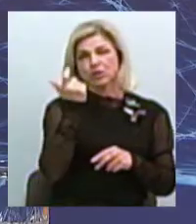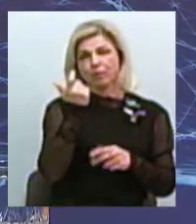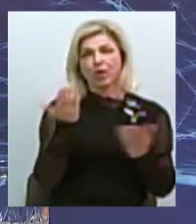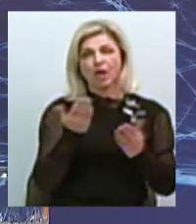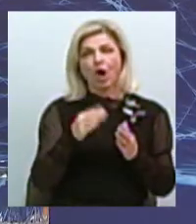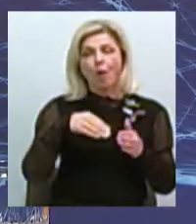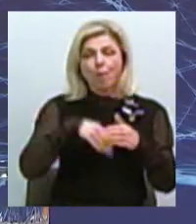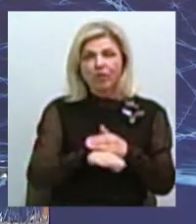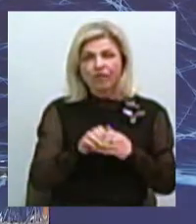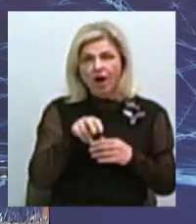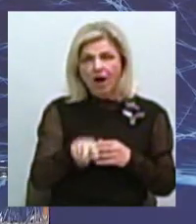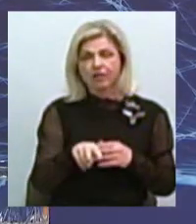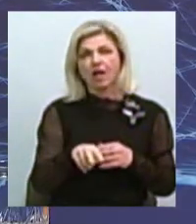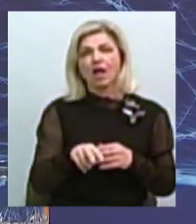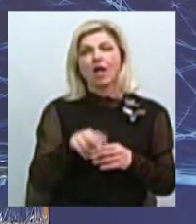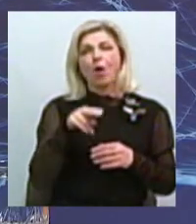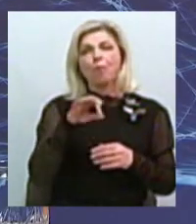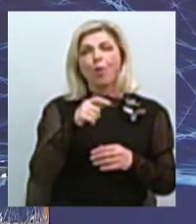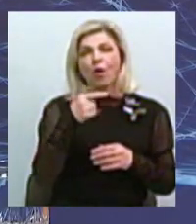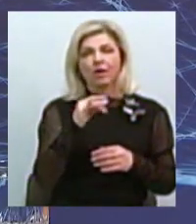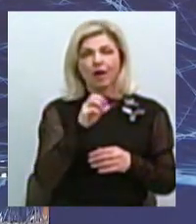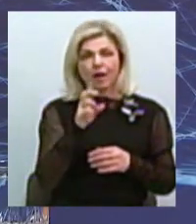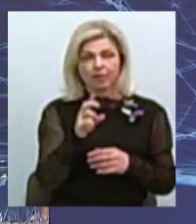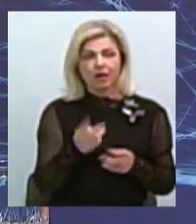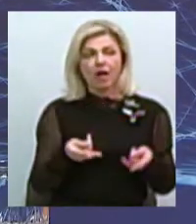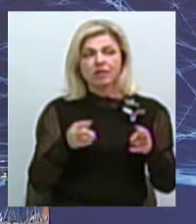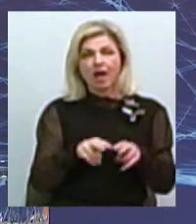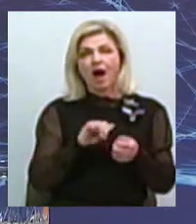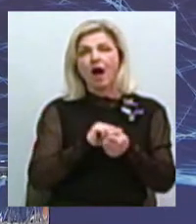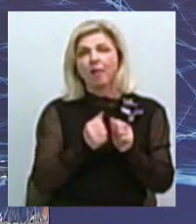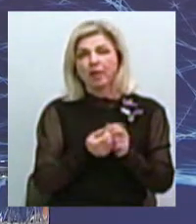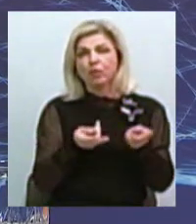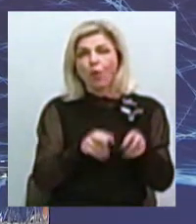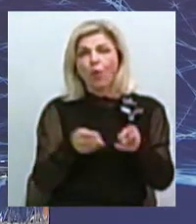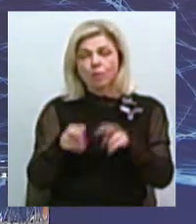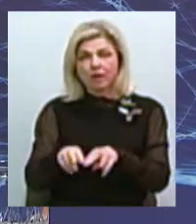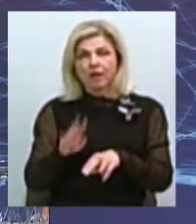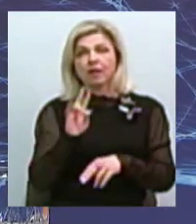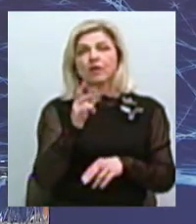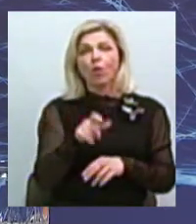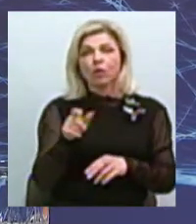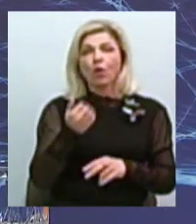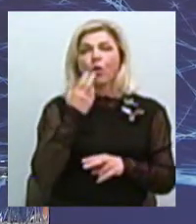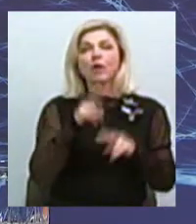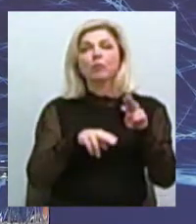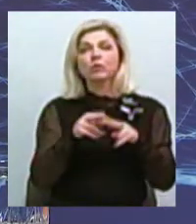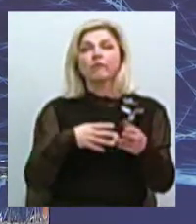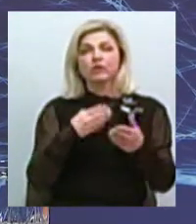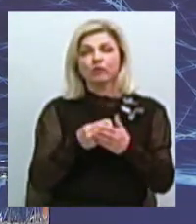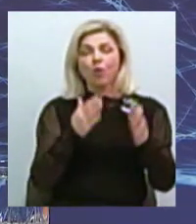підвали, погреби, які рилися, там залишки каменоломень, тому що миколаївці, коли будували свої будинки, щоб